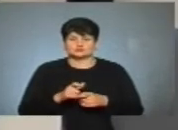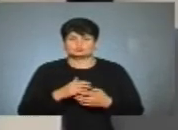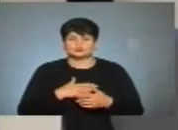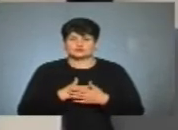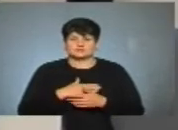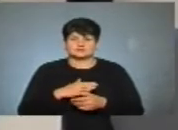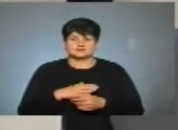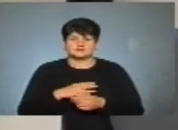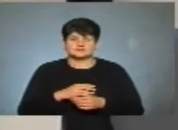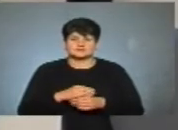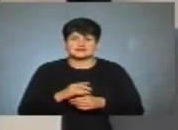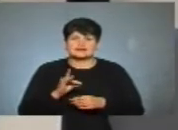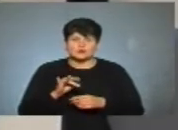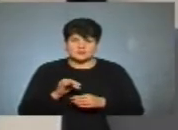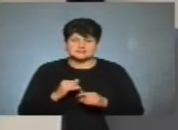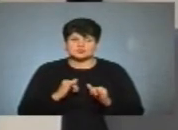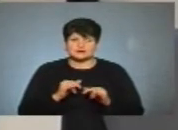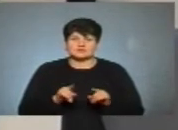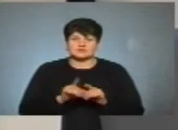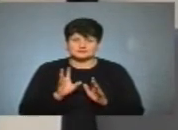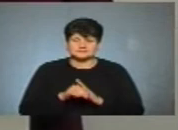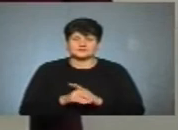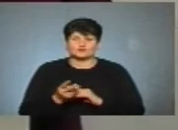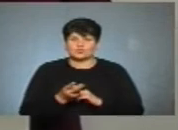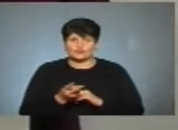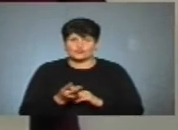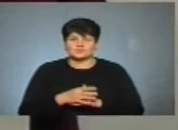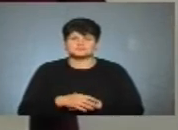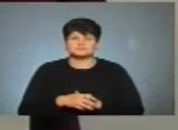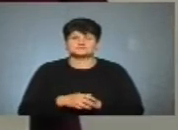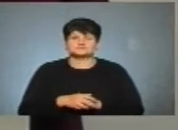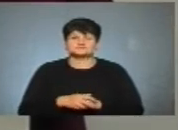нашу. Вона казала, європейська солідальність також. до двох. Зрозуміло, добре, чудово.